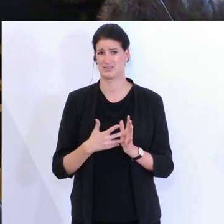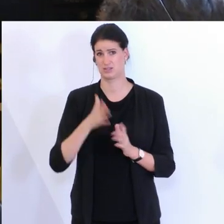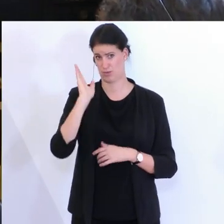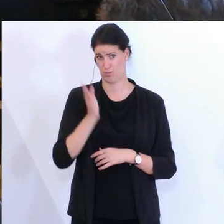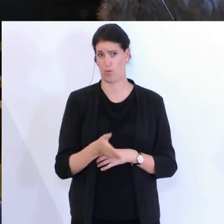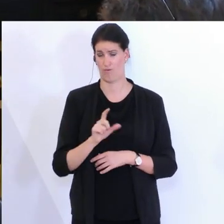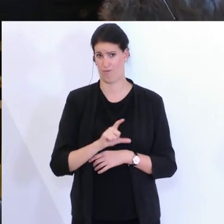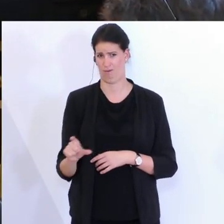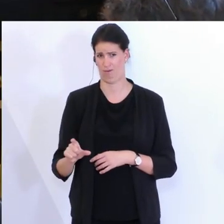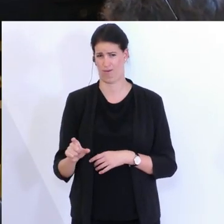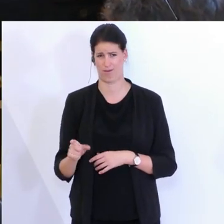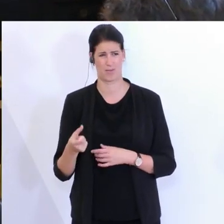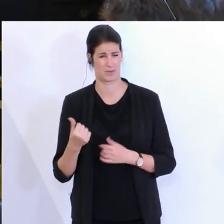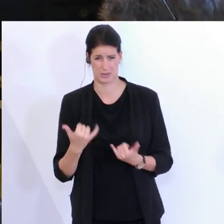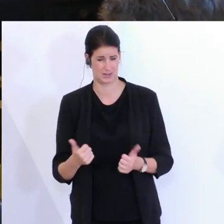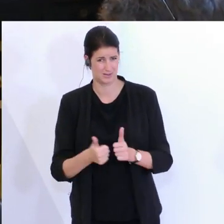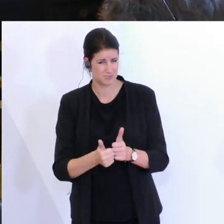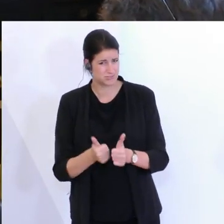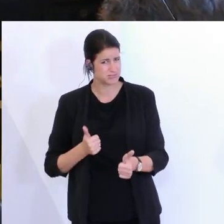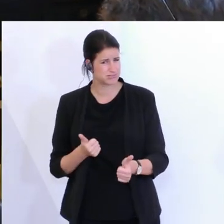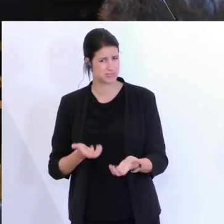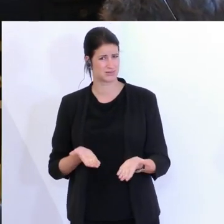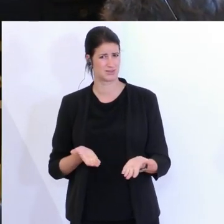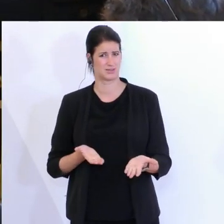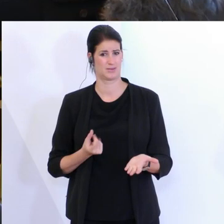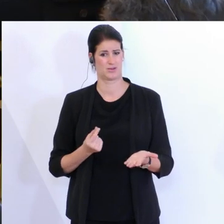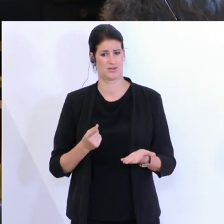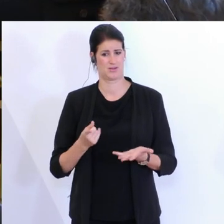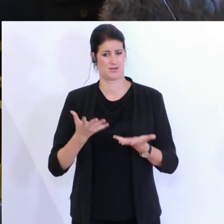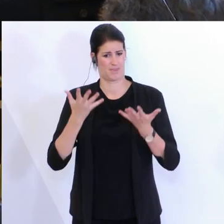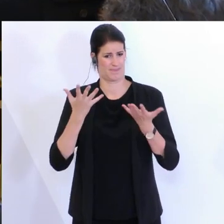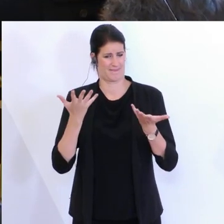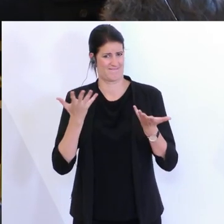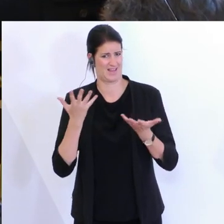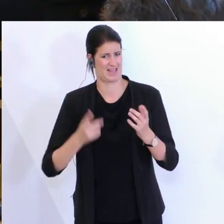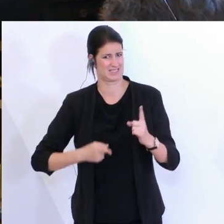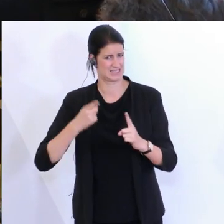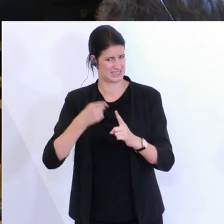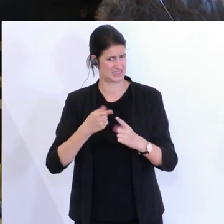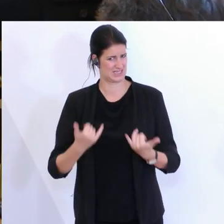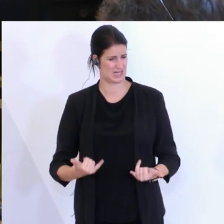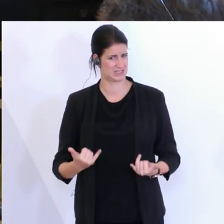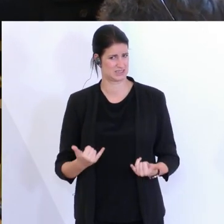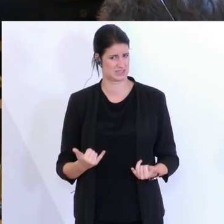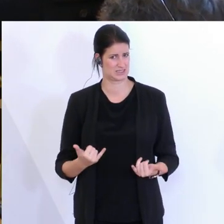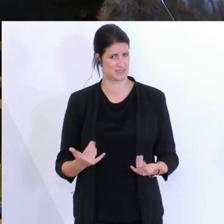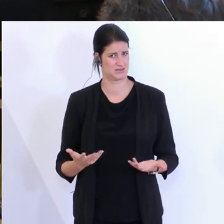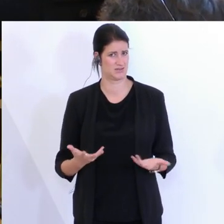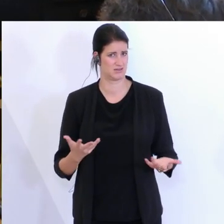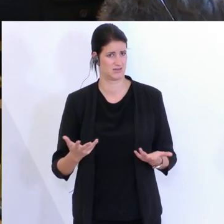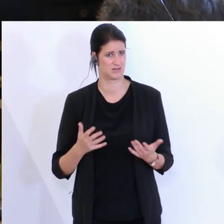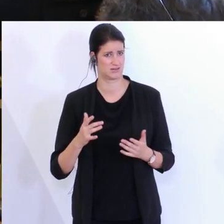lange nicht. Ist das jetzt mit dieser Auswertung, welches Ziel setzen Sie da jetzt auch für die